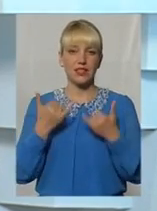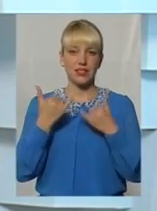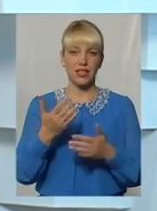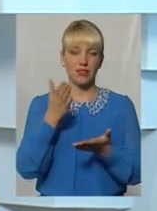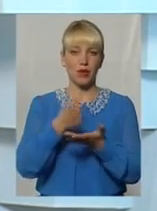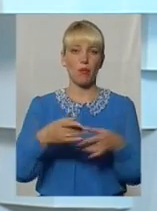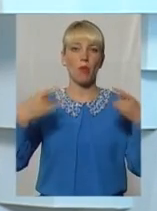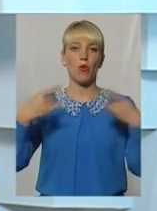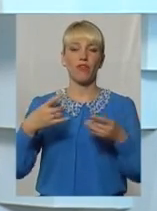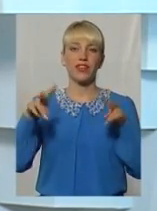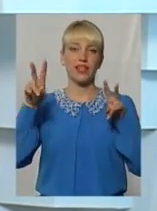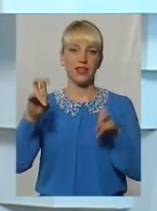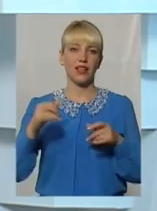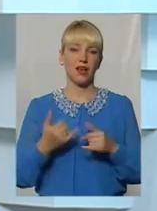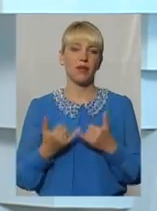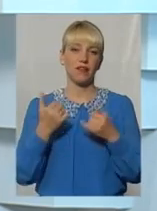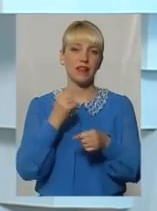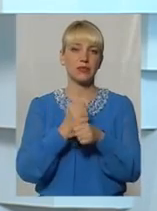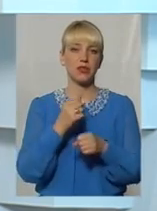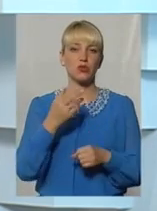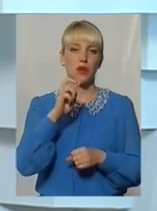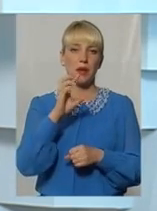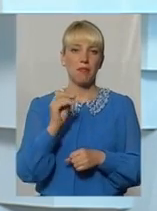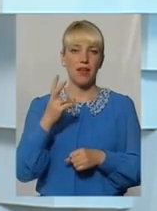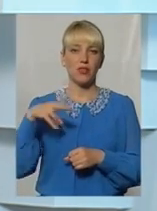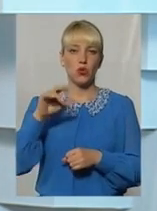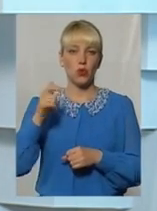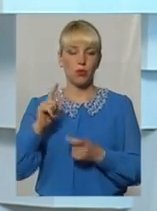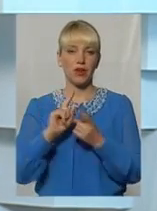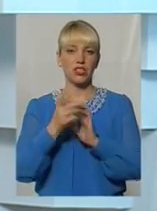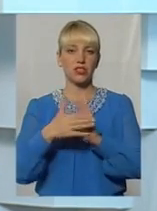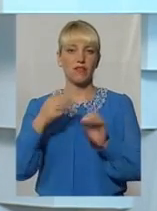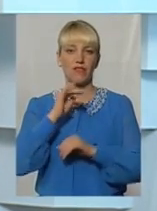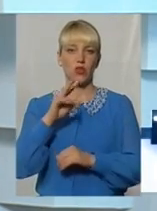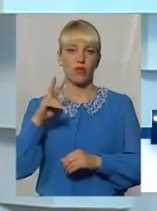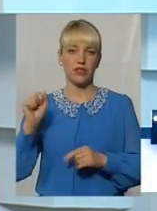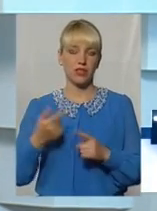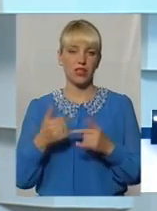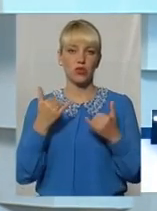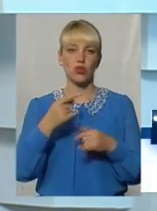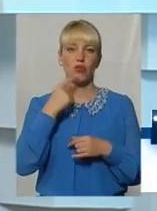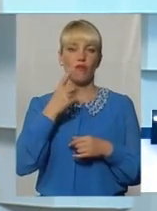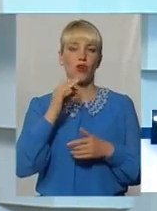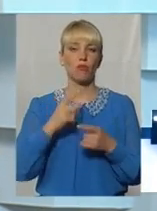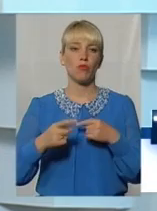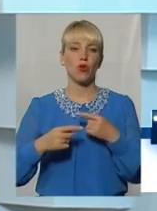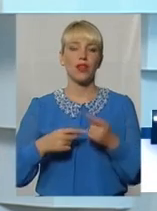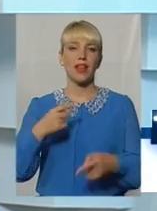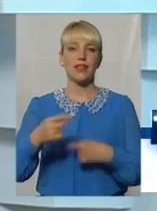прямому ефері тема. Я Анна Бендюк, перекладна жестову мову Оксани Фіновської. І нині ми говоримо про наслідки